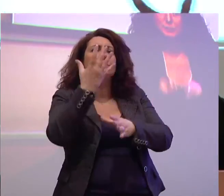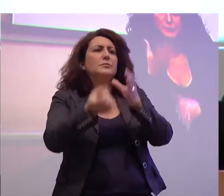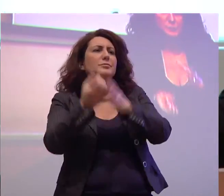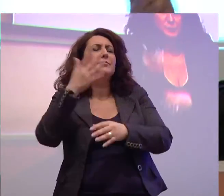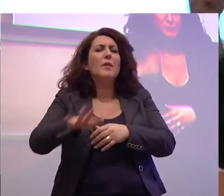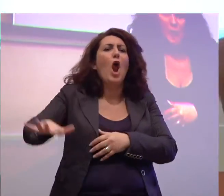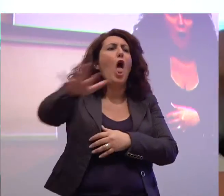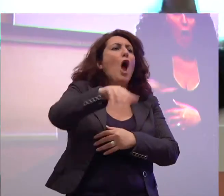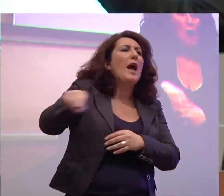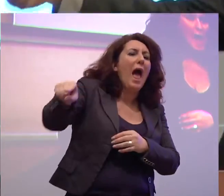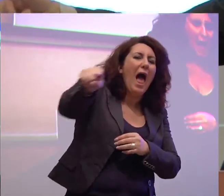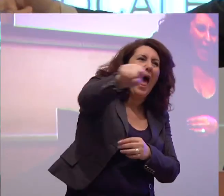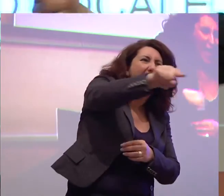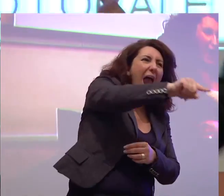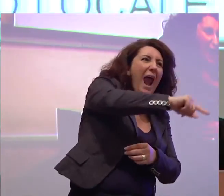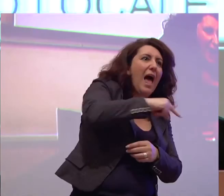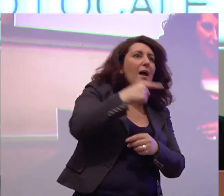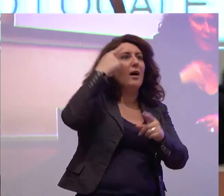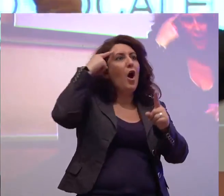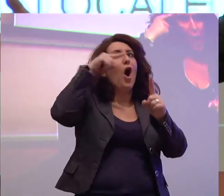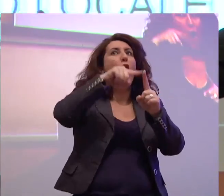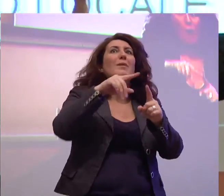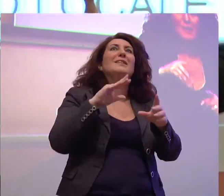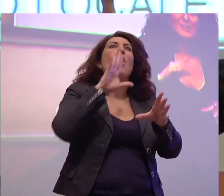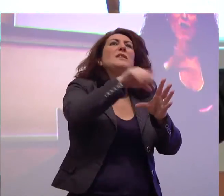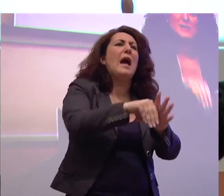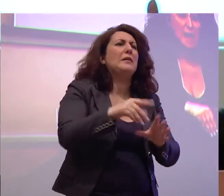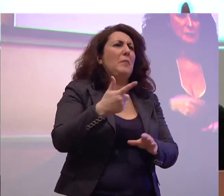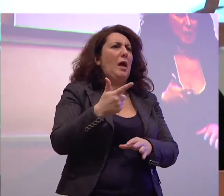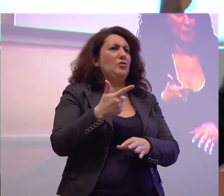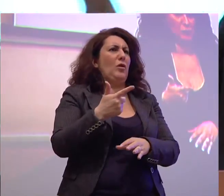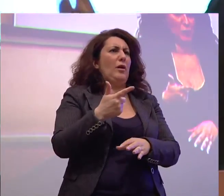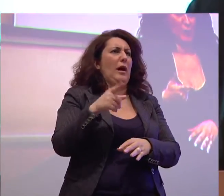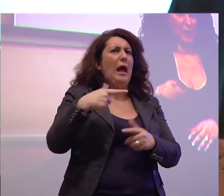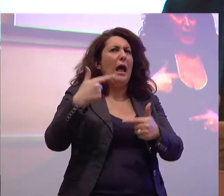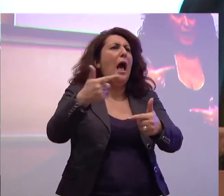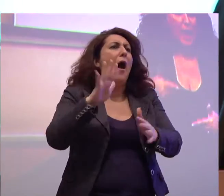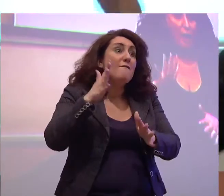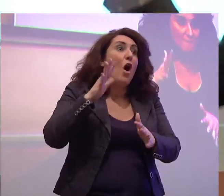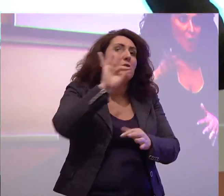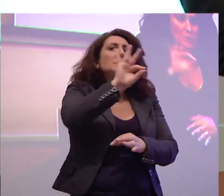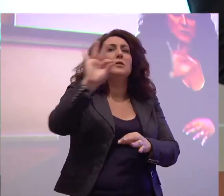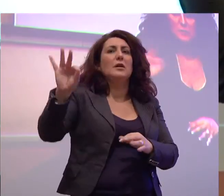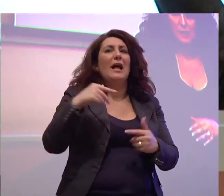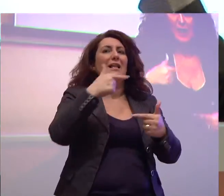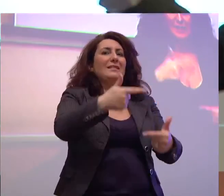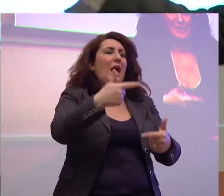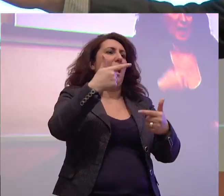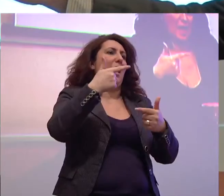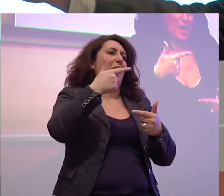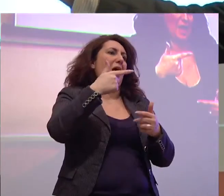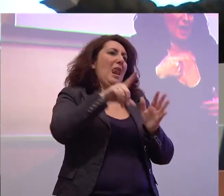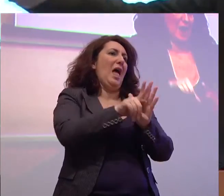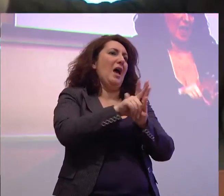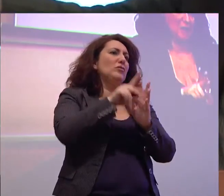ambito locale che non sempre sono finalizzate a maggior inserimento ma spesso sono finalizzate a un rallentamento della legge e visto che siamo in sede